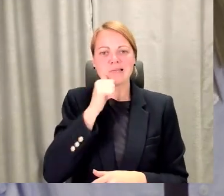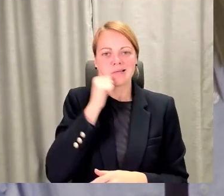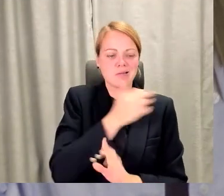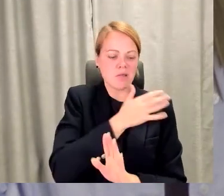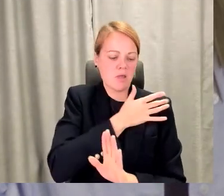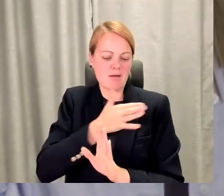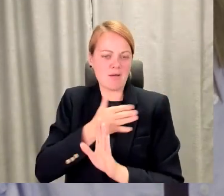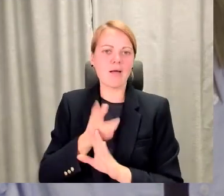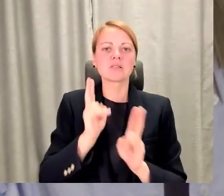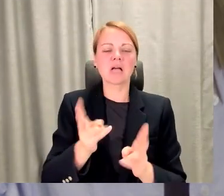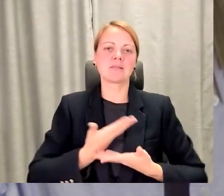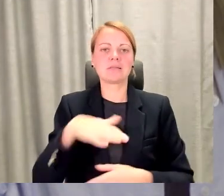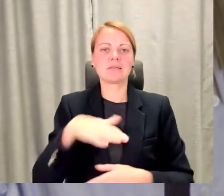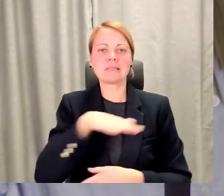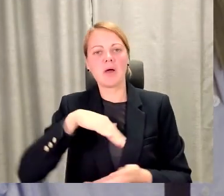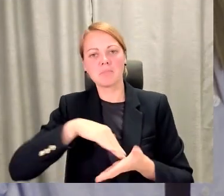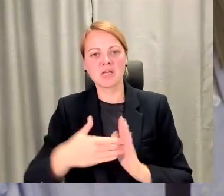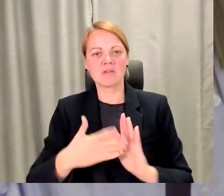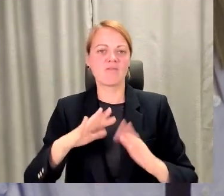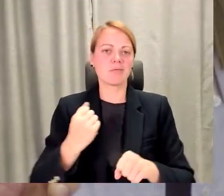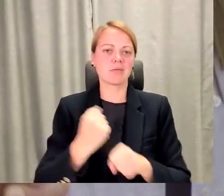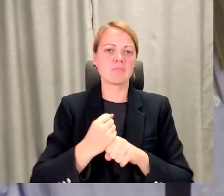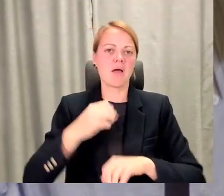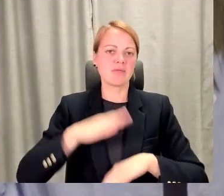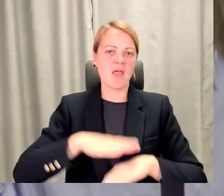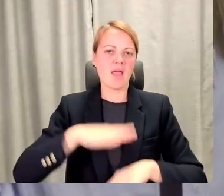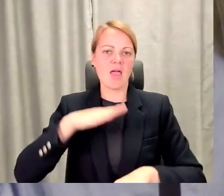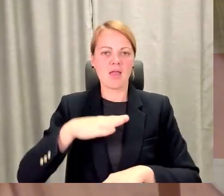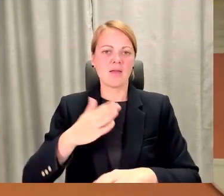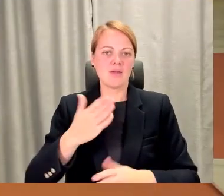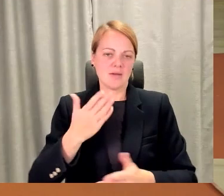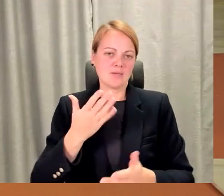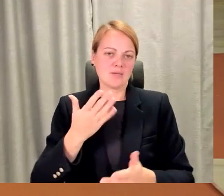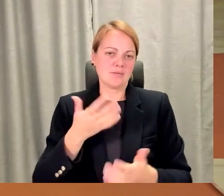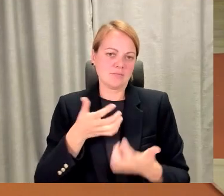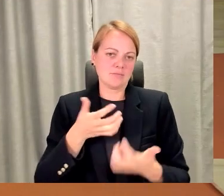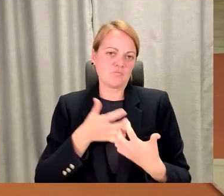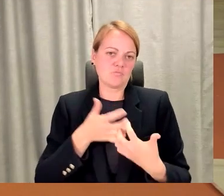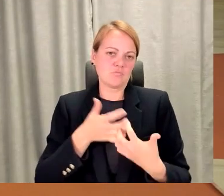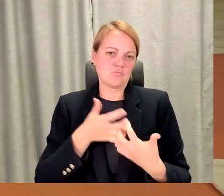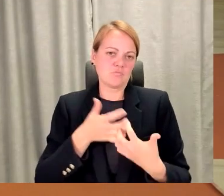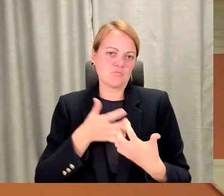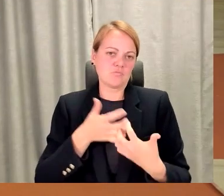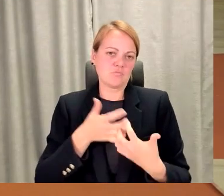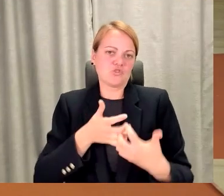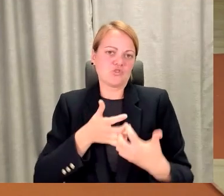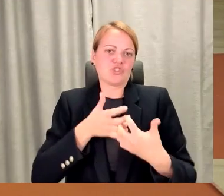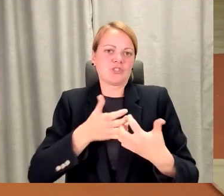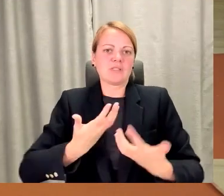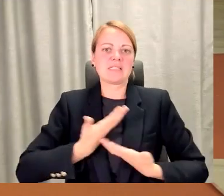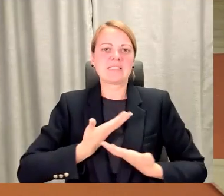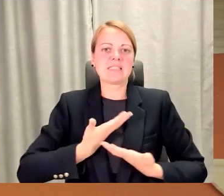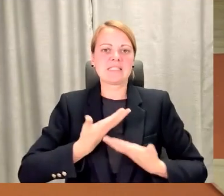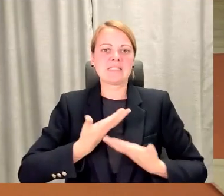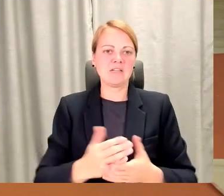apstākļu vai darba dēļ arī cīnamies un dzīvojam to dzīvi. Nu, ja mēs noējam no tā skaistā tēla